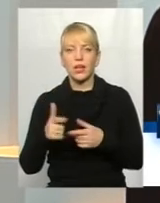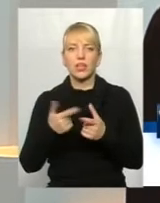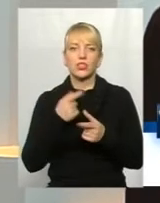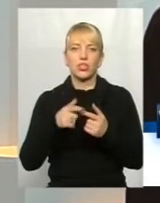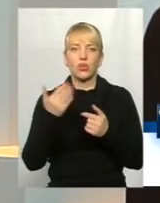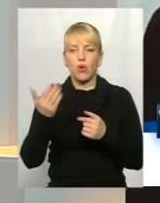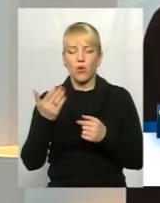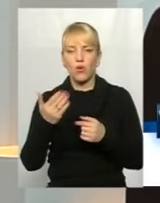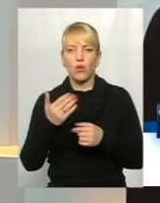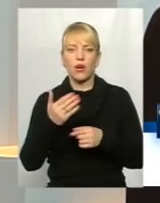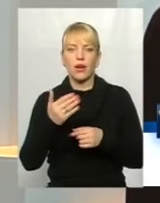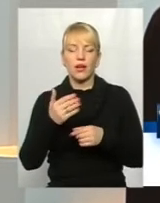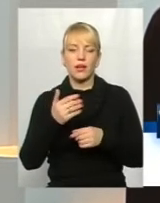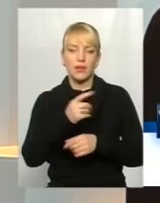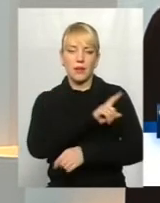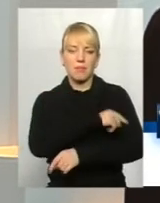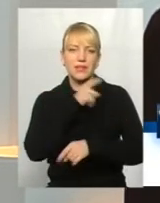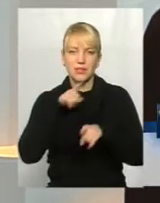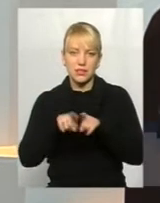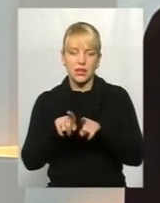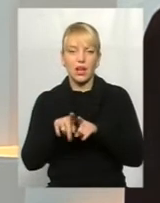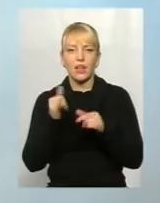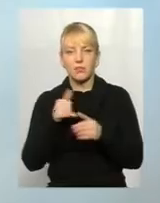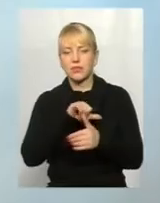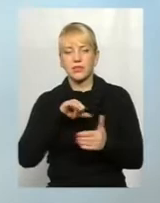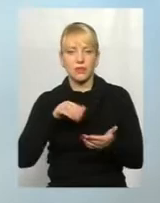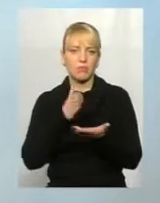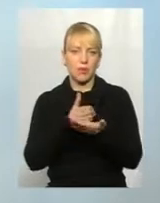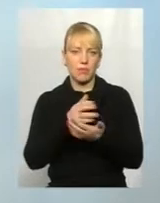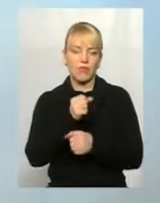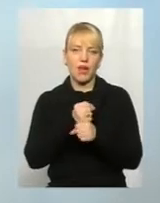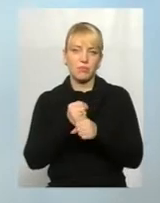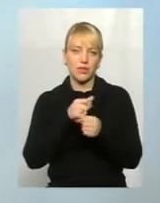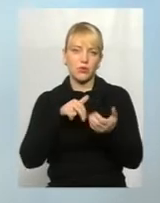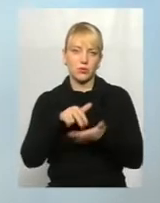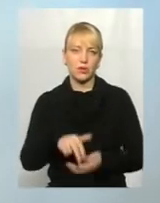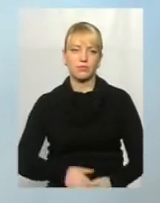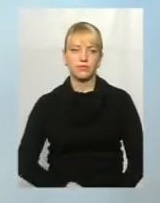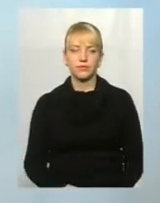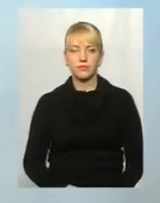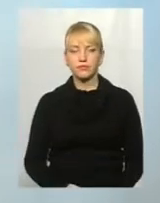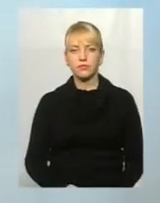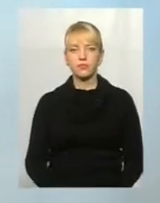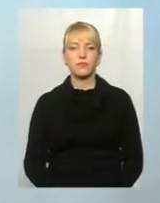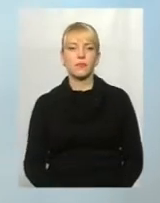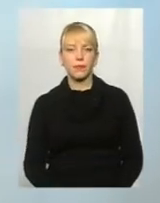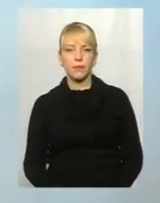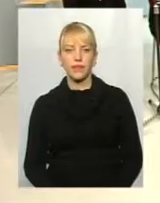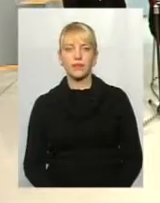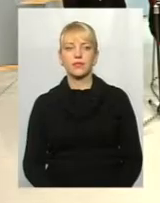а тепер вони будуть йти в аптеку і отримувати препарат там. Дякую за відповідь. 61-9060. Слухаємо вас. Говоріть, будь ласка.